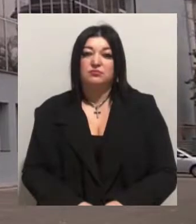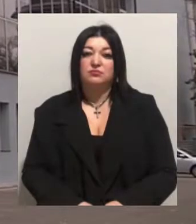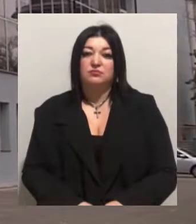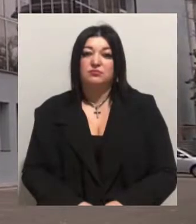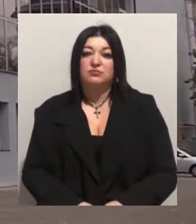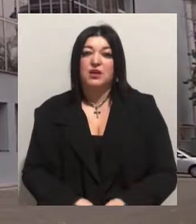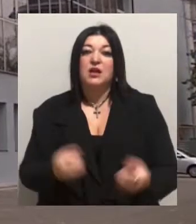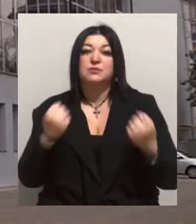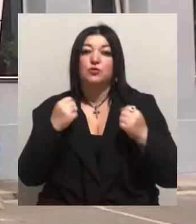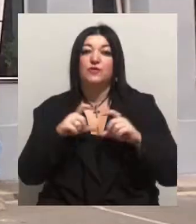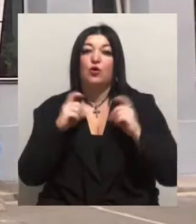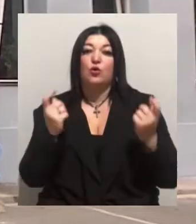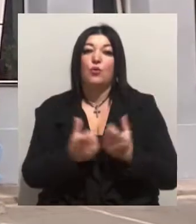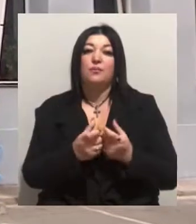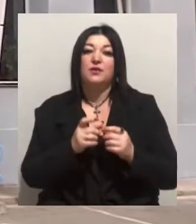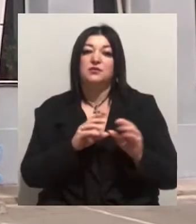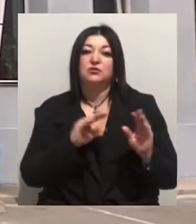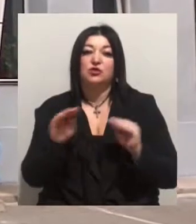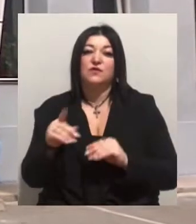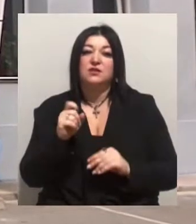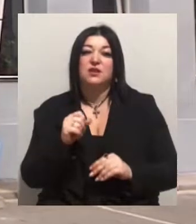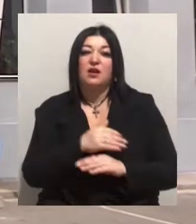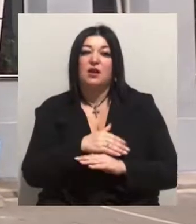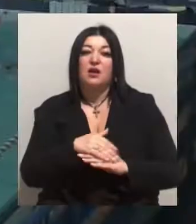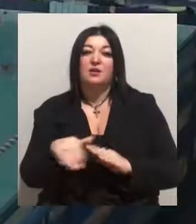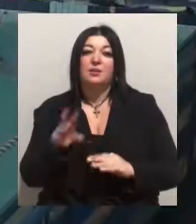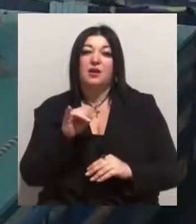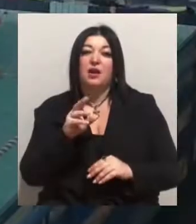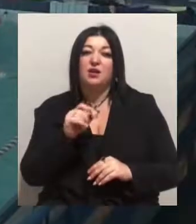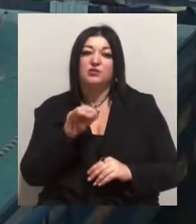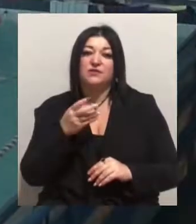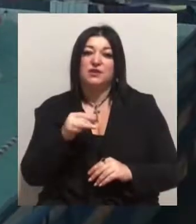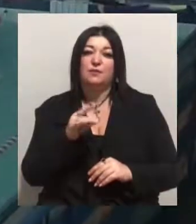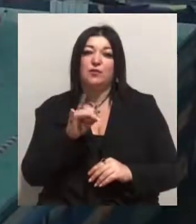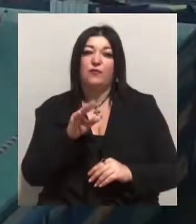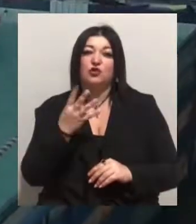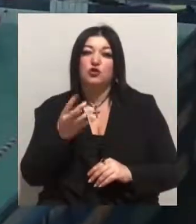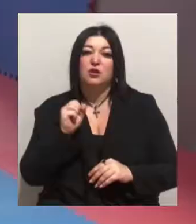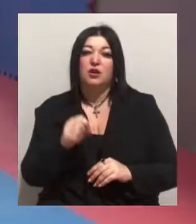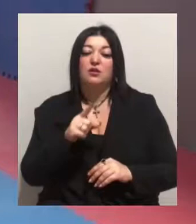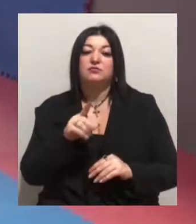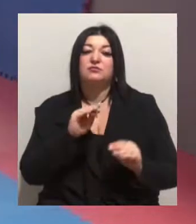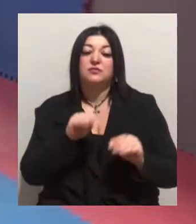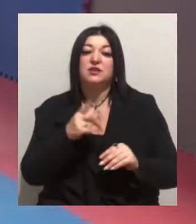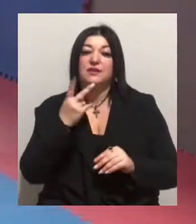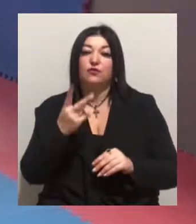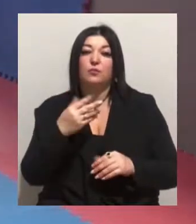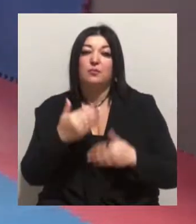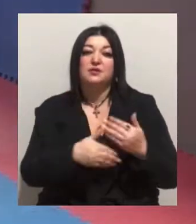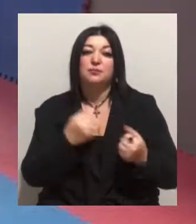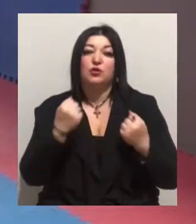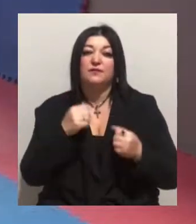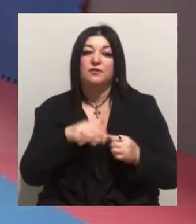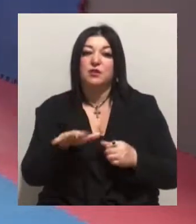Спортивний комплекс розташований за адресою Мукачевський провулок 4А. Він складається з двох басейнів, спортивного залу, місць для занять